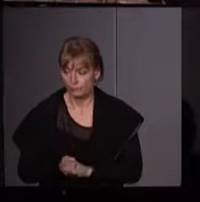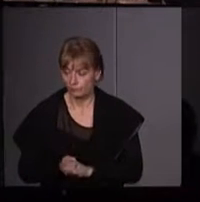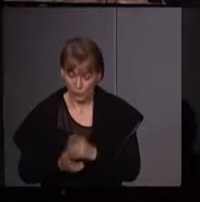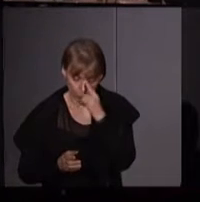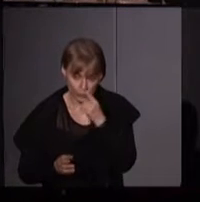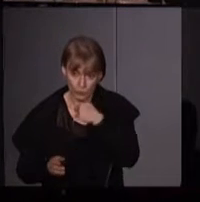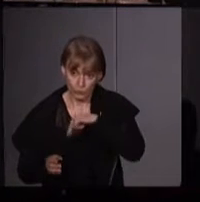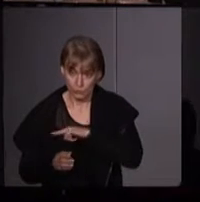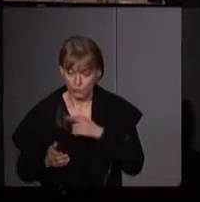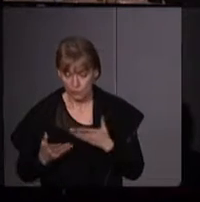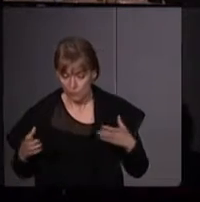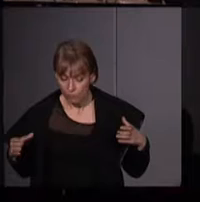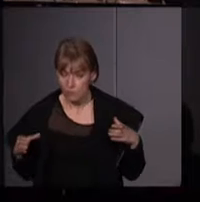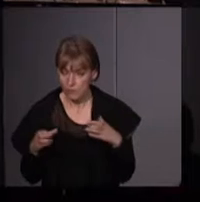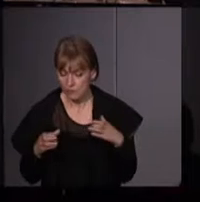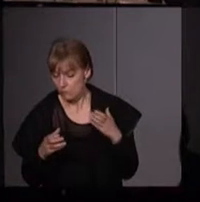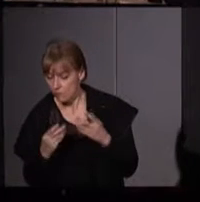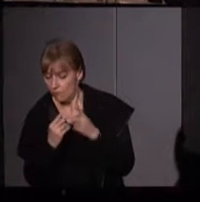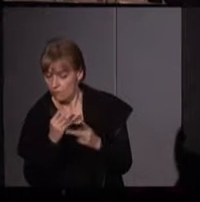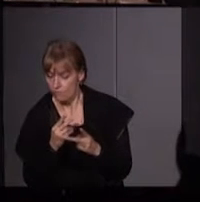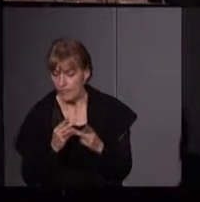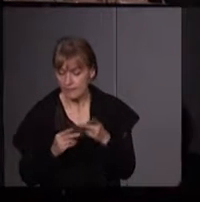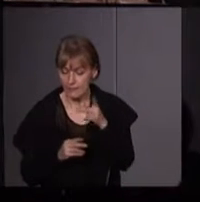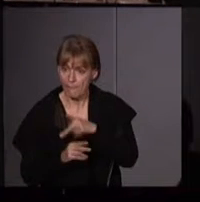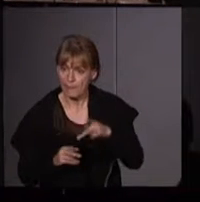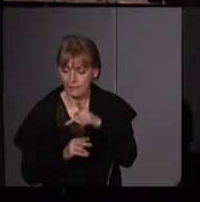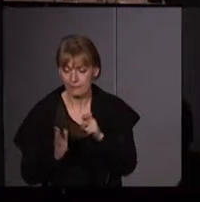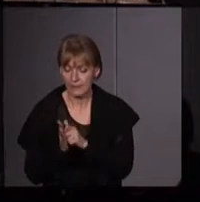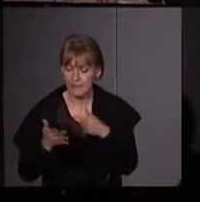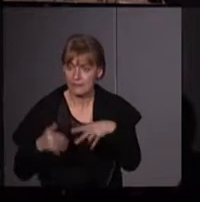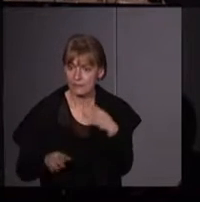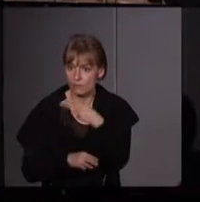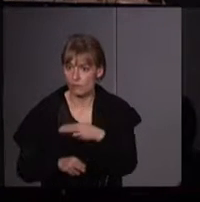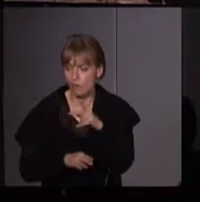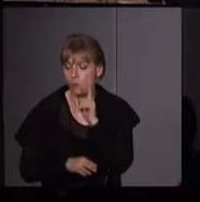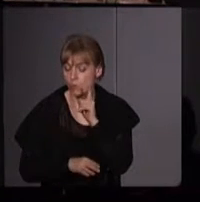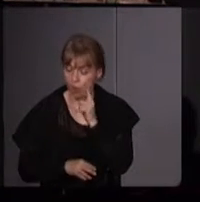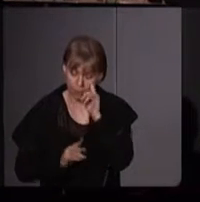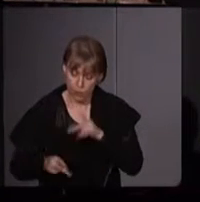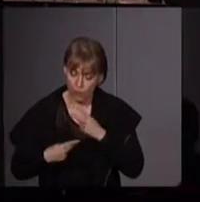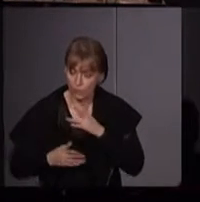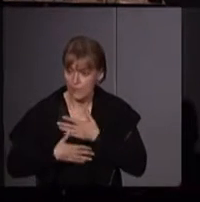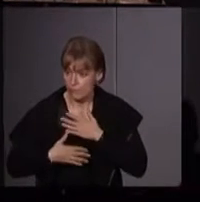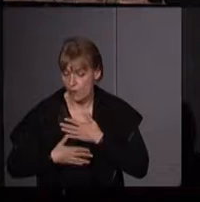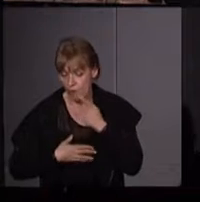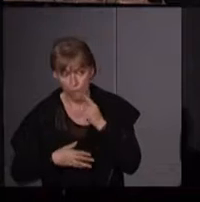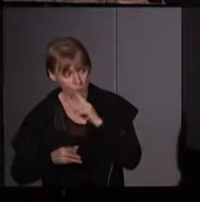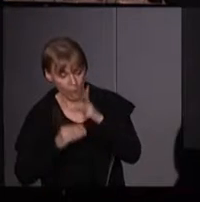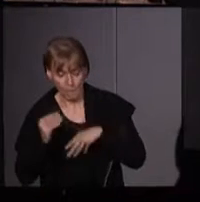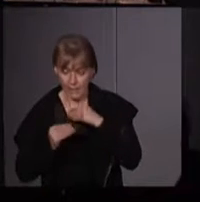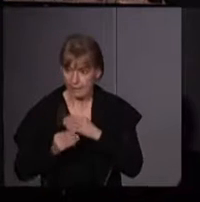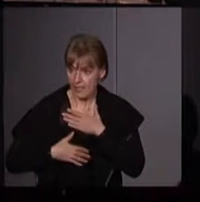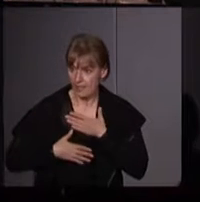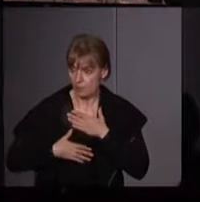pour nous, nous nous rassemblons au Pentagone ce 19 novembre car nous avons peur pour nos vies, peur pour la vie de cette planète,